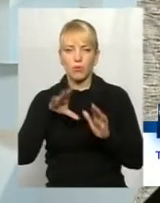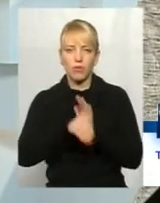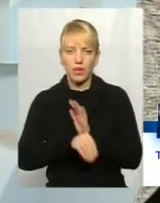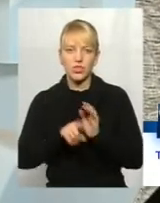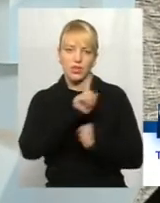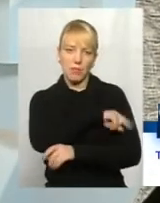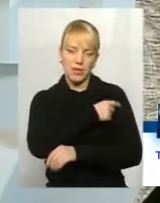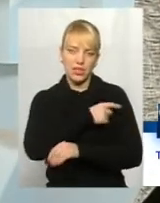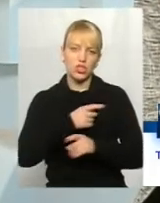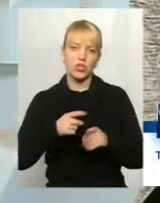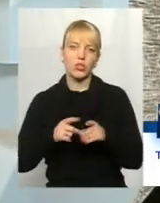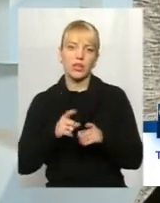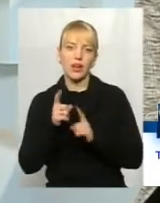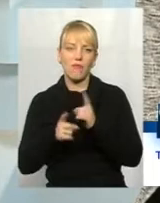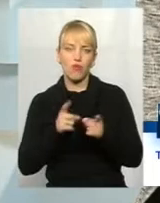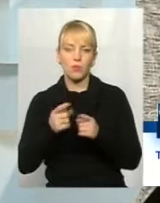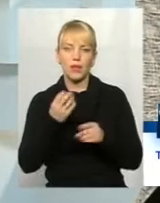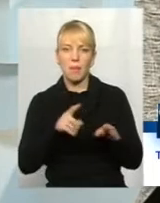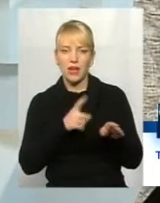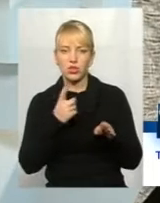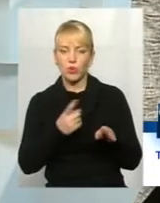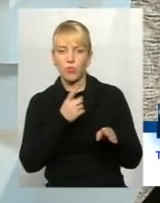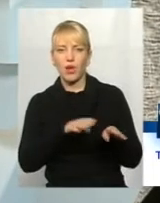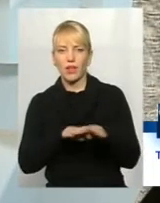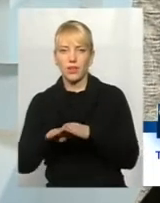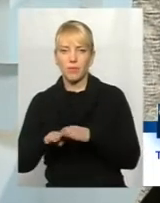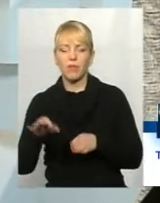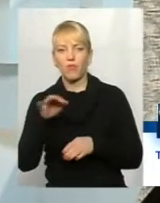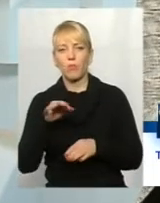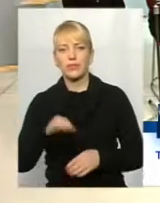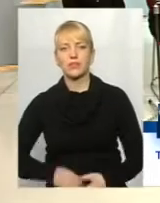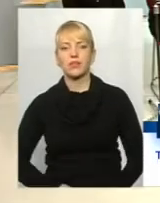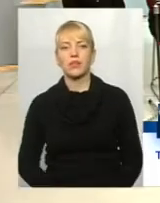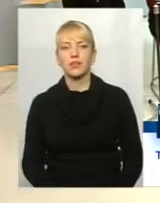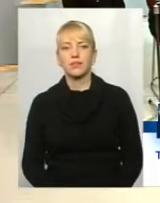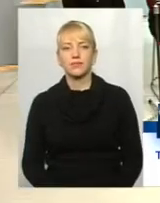на першому її етапі в обласному центрі. Слухаємо глядача, говоріть, будь ласка.